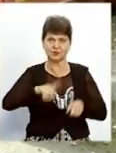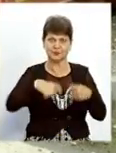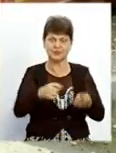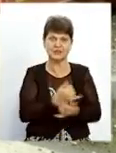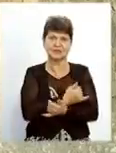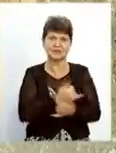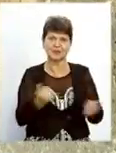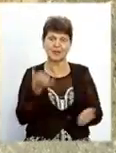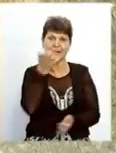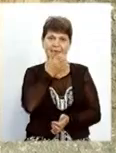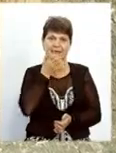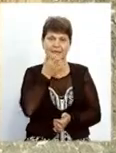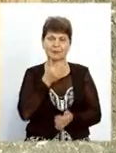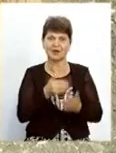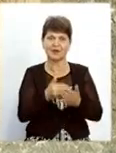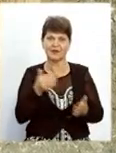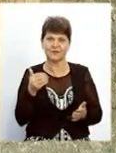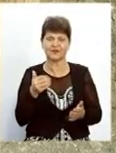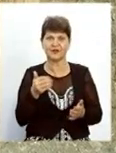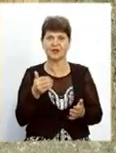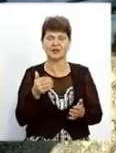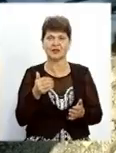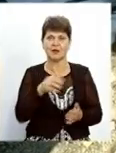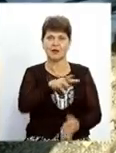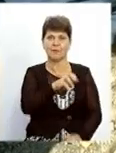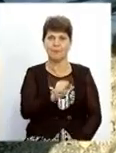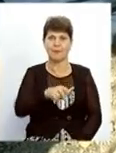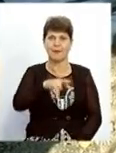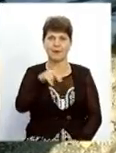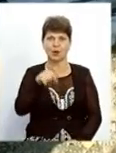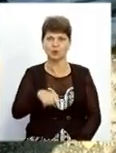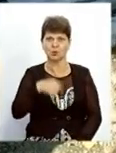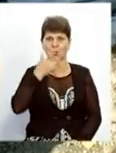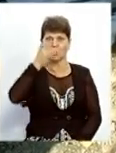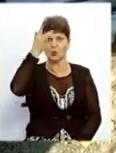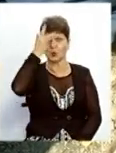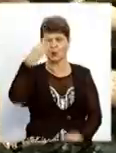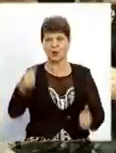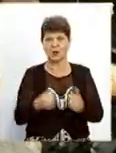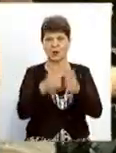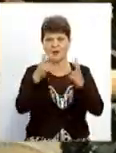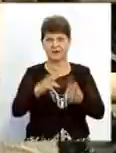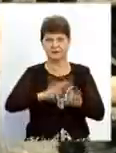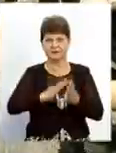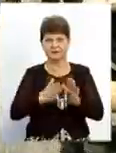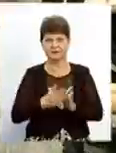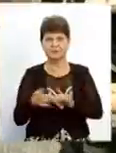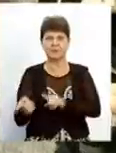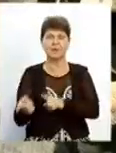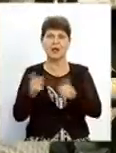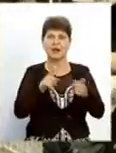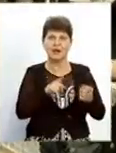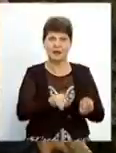забезпечують тепломережі від котельні до чірнього підприємства «Маяк». Цього літа у аварійному стані їх було передано на баланс «Вінниця